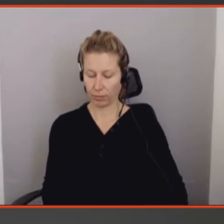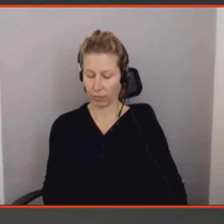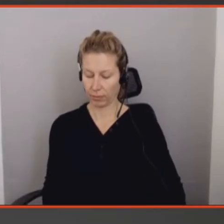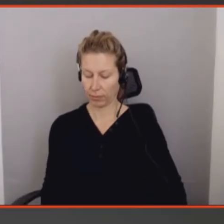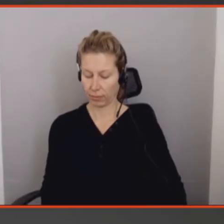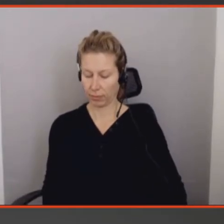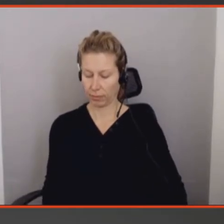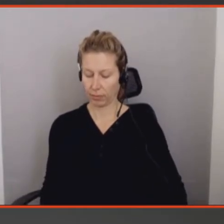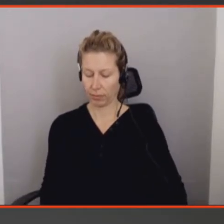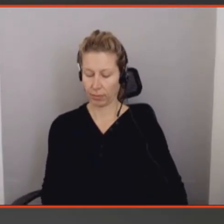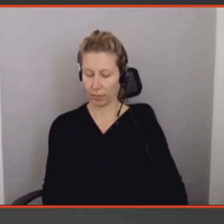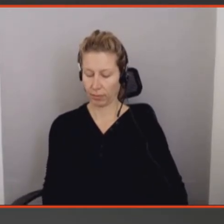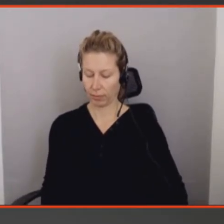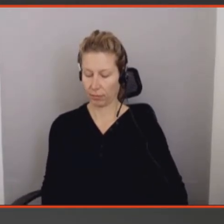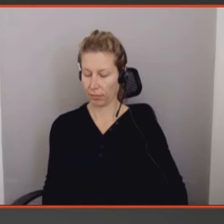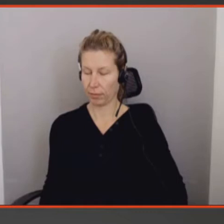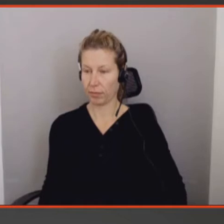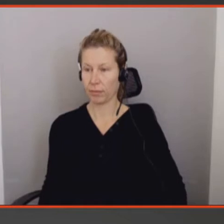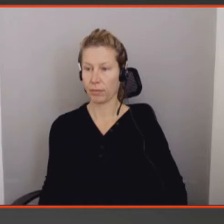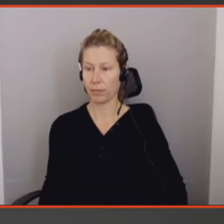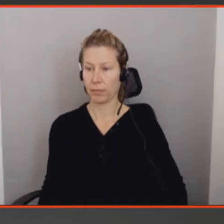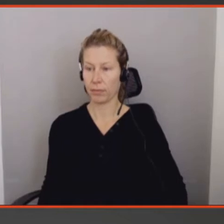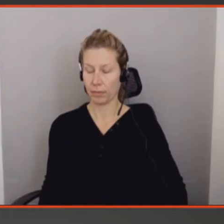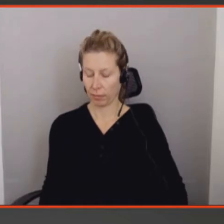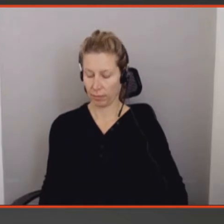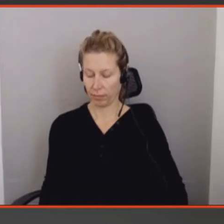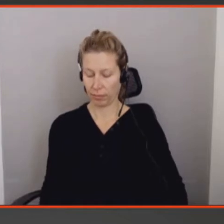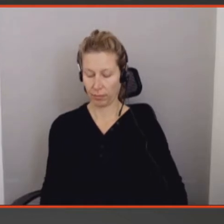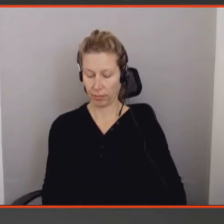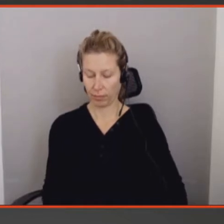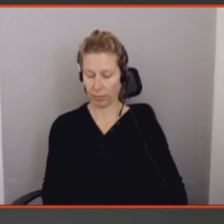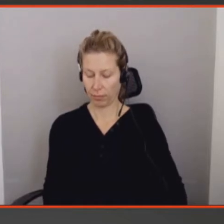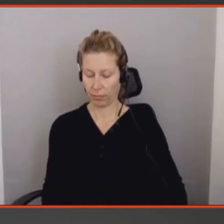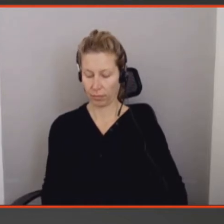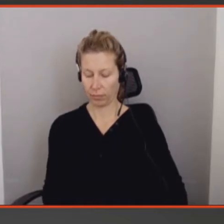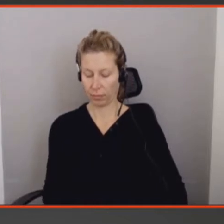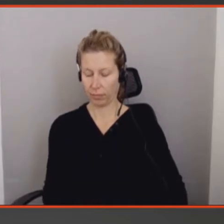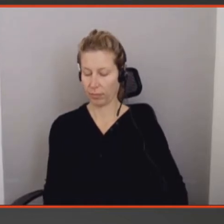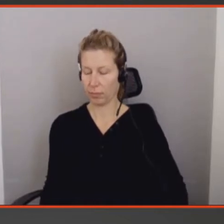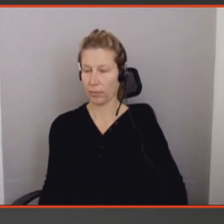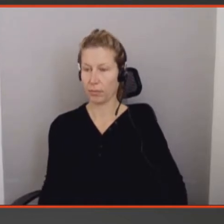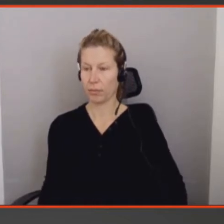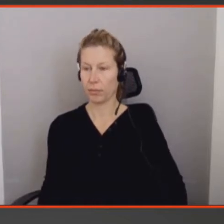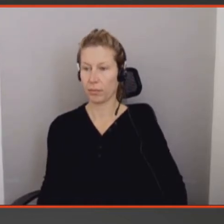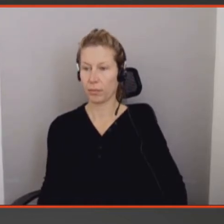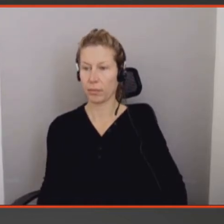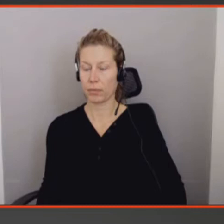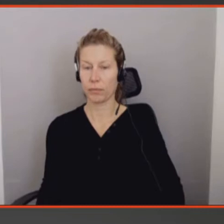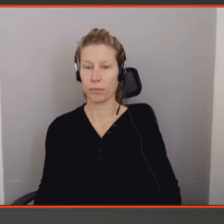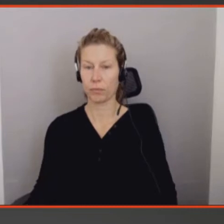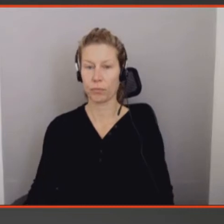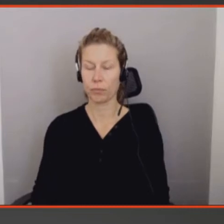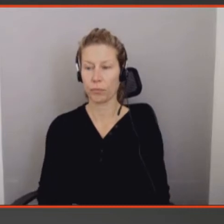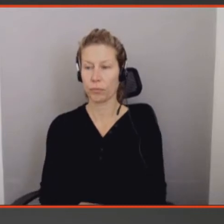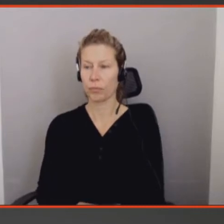Hey there, me again. Remember you wanted to go to the gym because you wanted to get fit? It is almost the 6th of June at 5